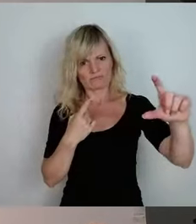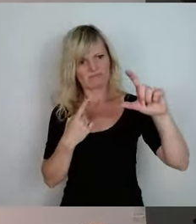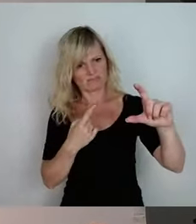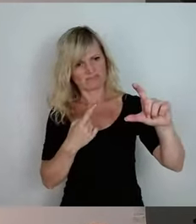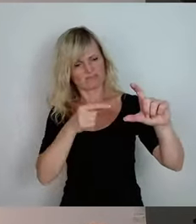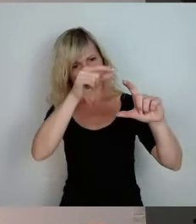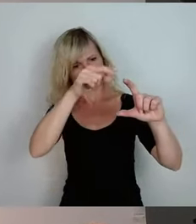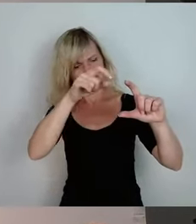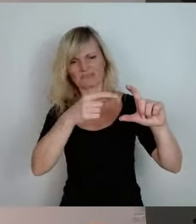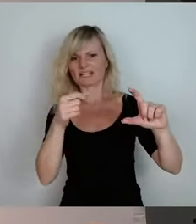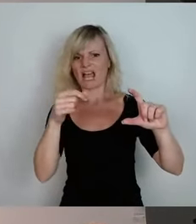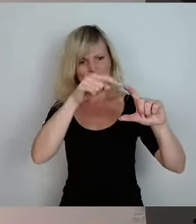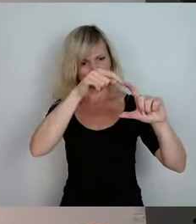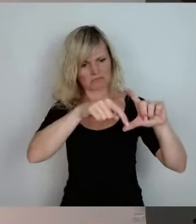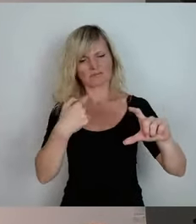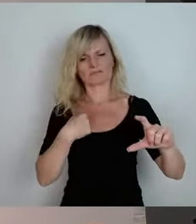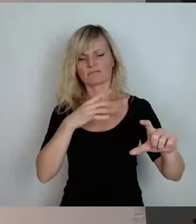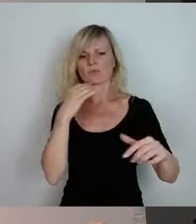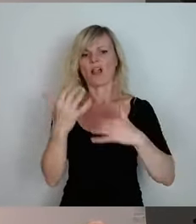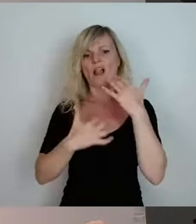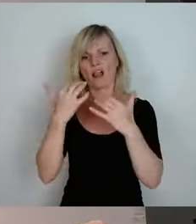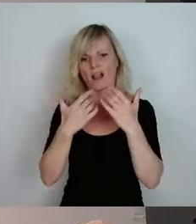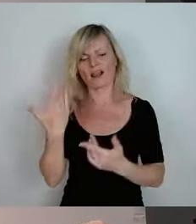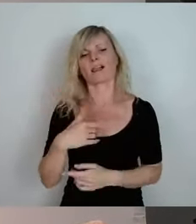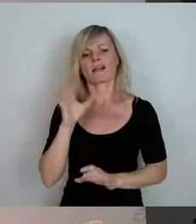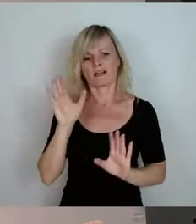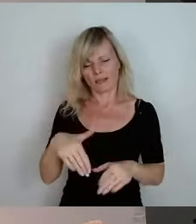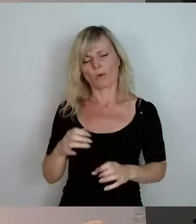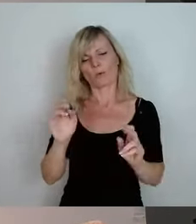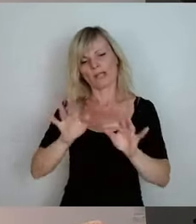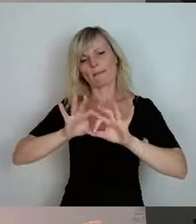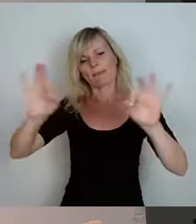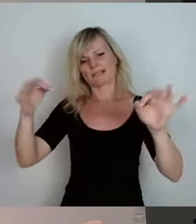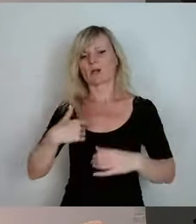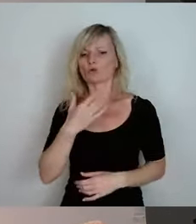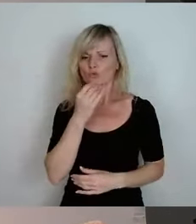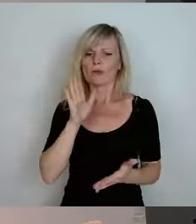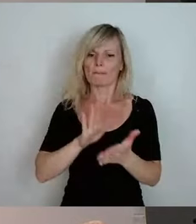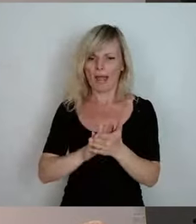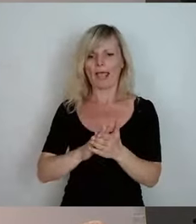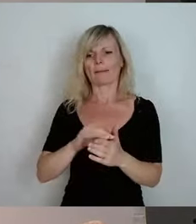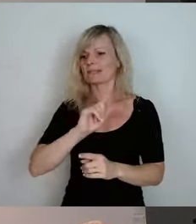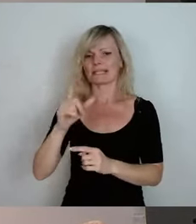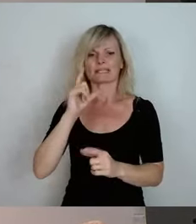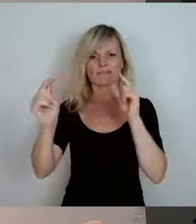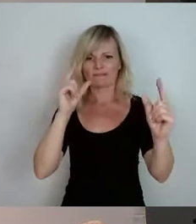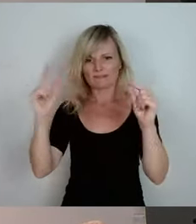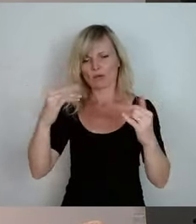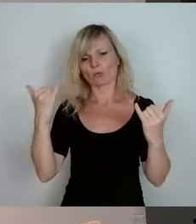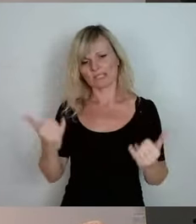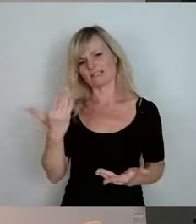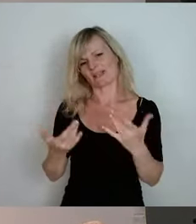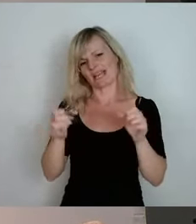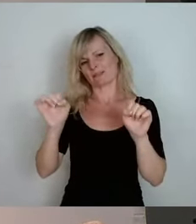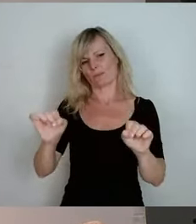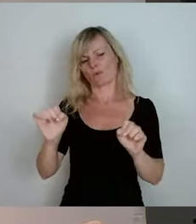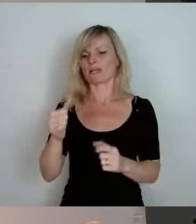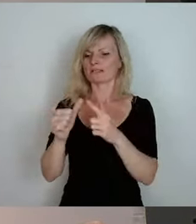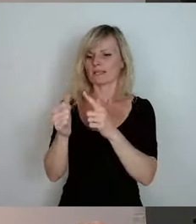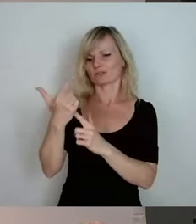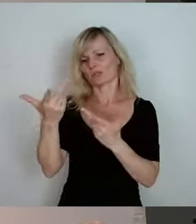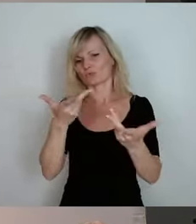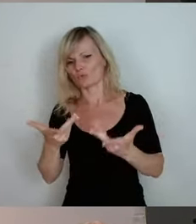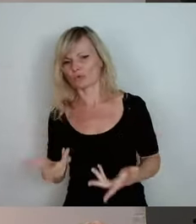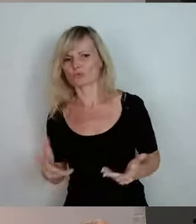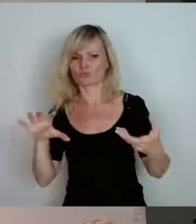arbeite an mir. Schön, dass Sie trotzdem sitzen geblieben sind und nicht weggerannt sind. Und vielleicht haben wir jetzt im Anschluss noch die Gelegenheit, das eine oder andere Gespräch